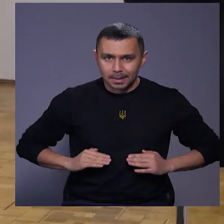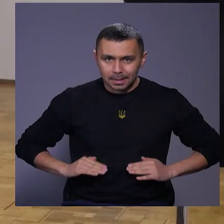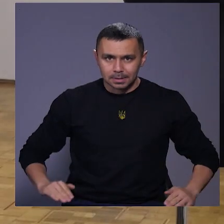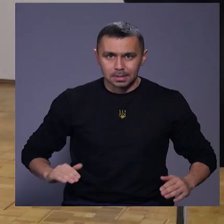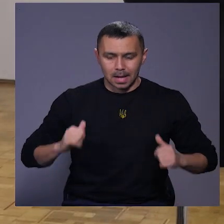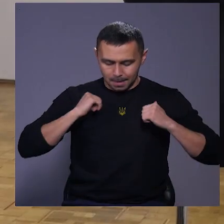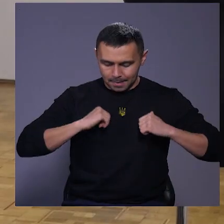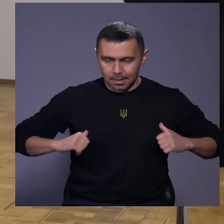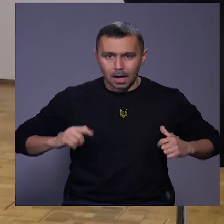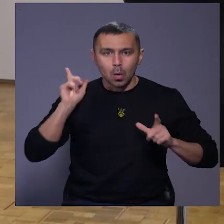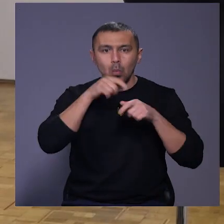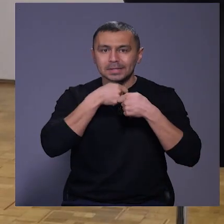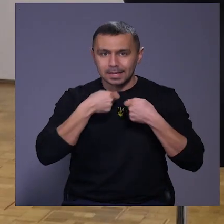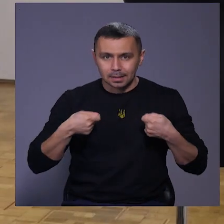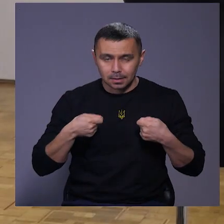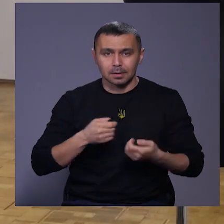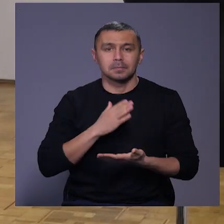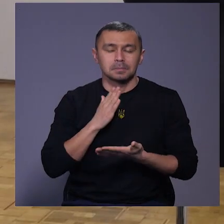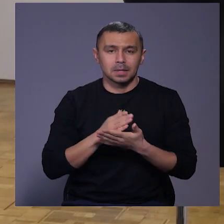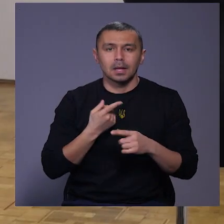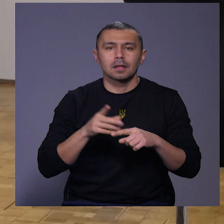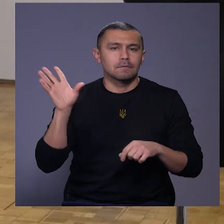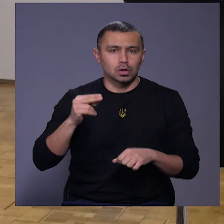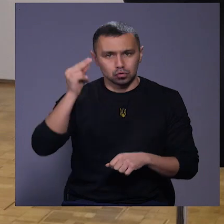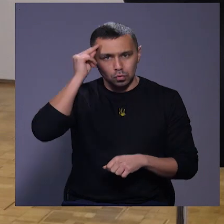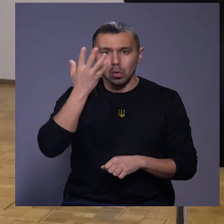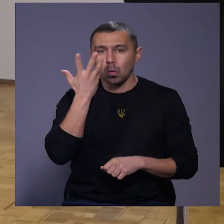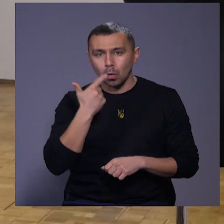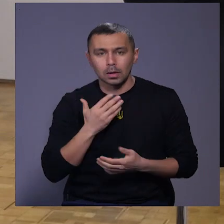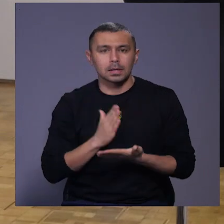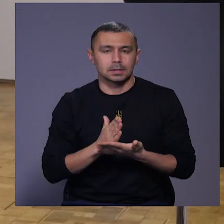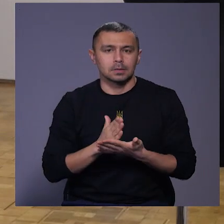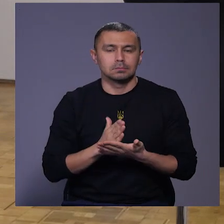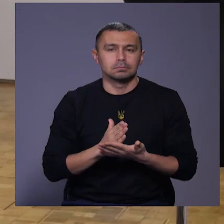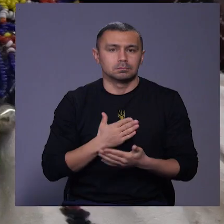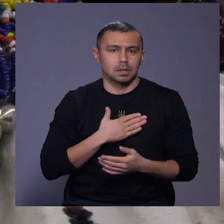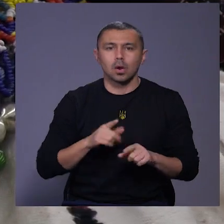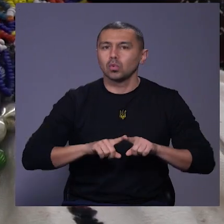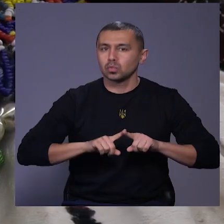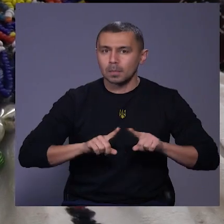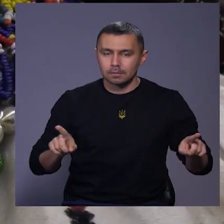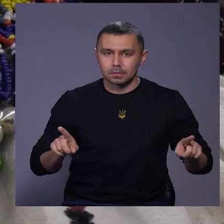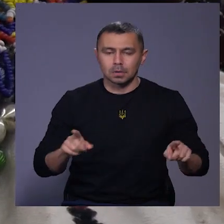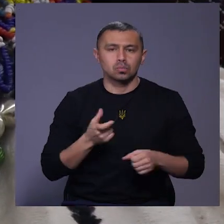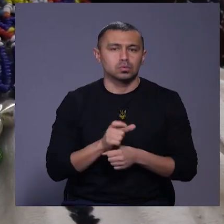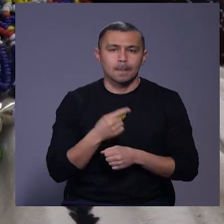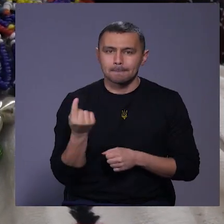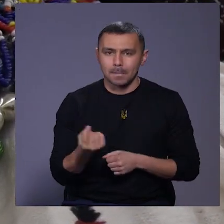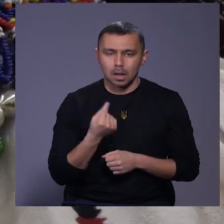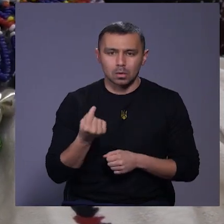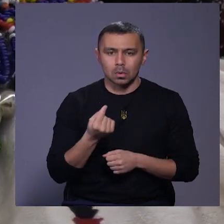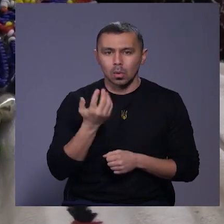камізельки, і хустини навіть. В основному це все чорного кольору. Це є наша така особливість, дуже мало